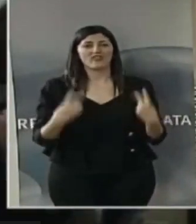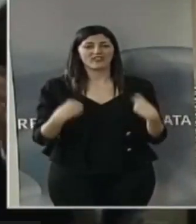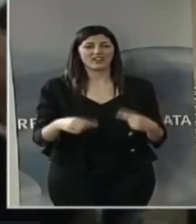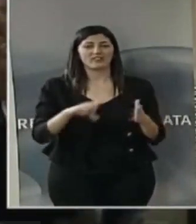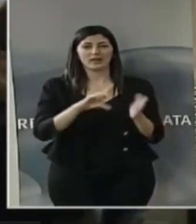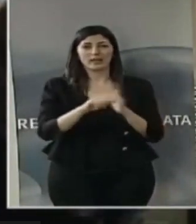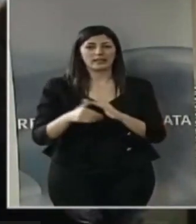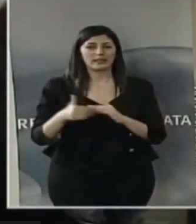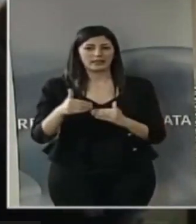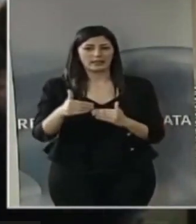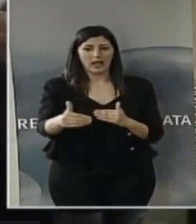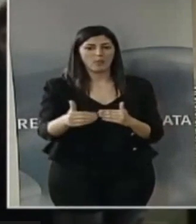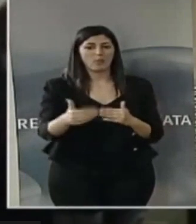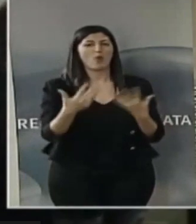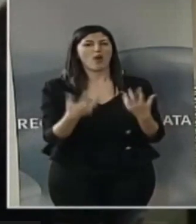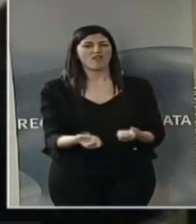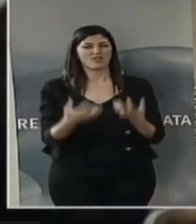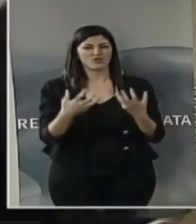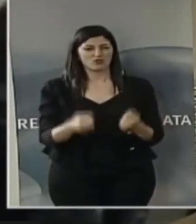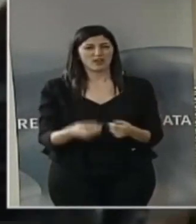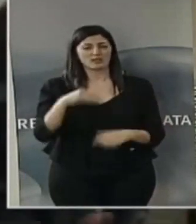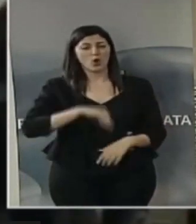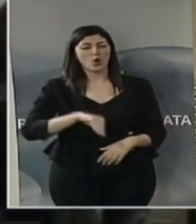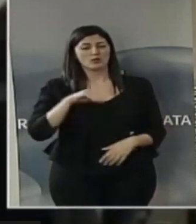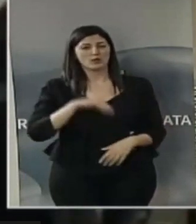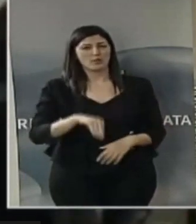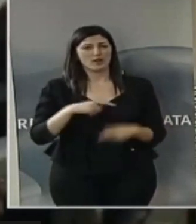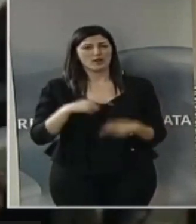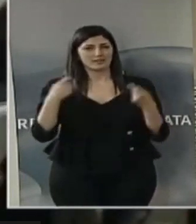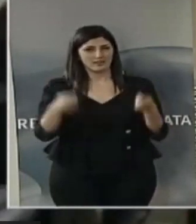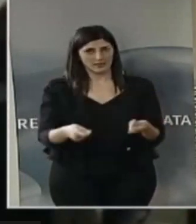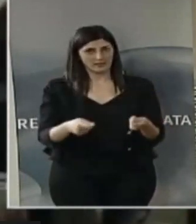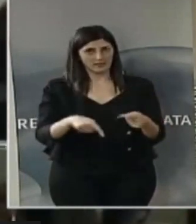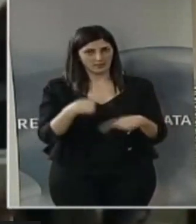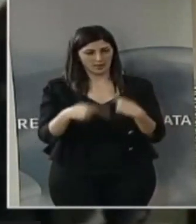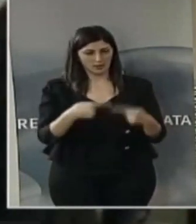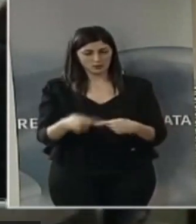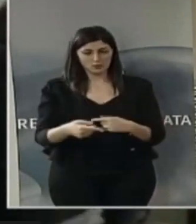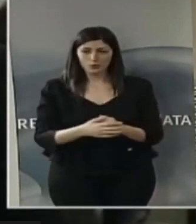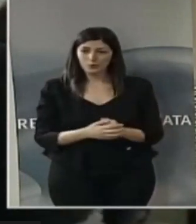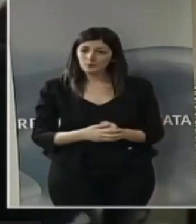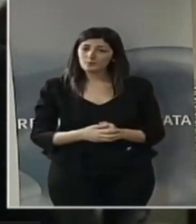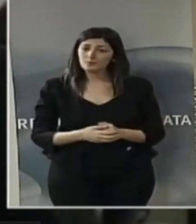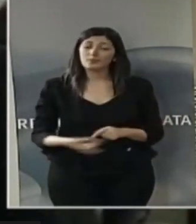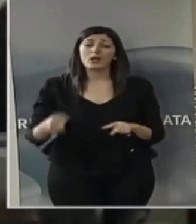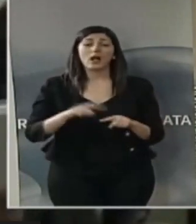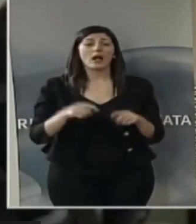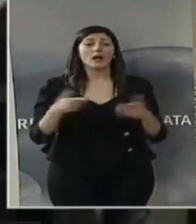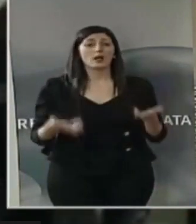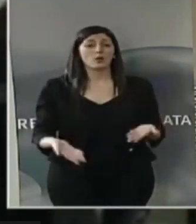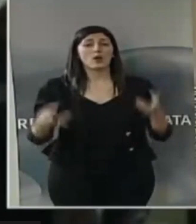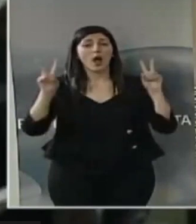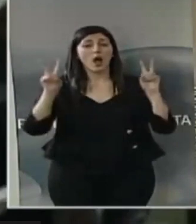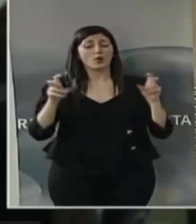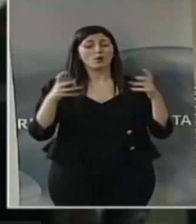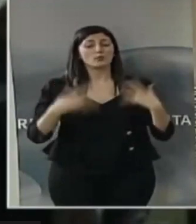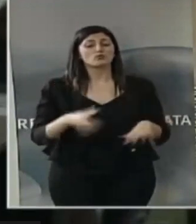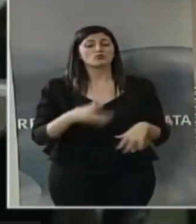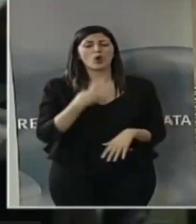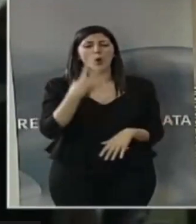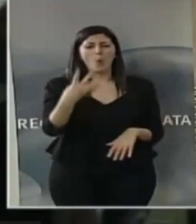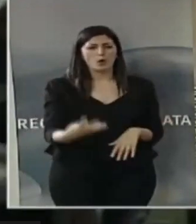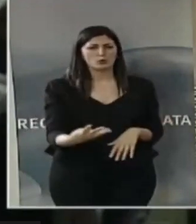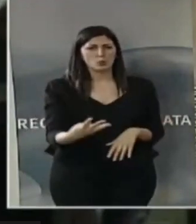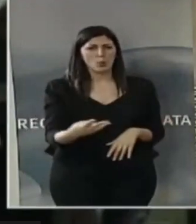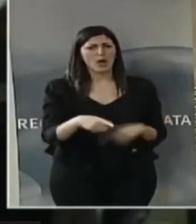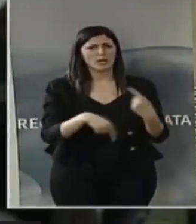tempo dell'efficienza e della consapevolezza dell'investimento. Anche in questo argomento, per il quarto anno consecutivo,